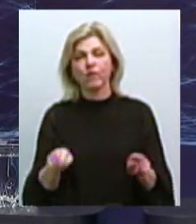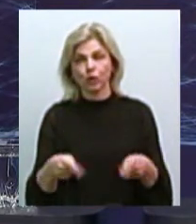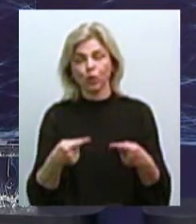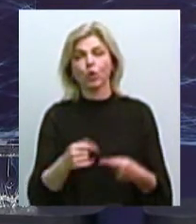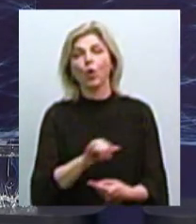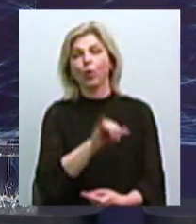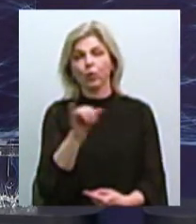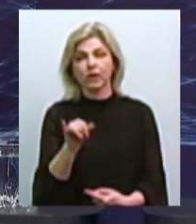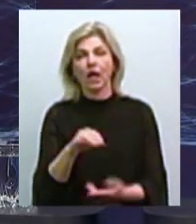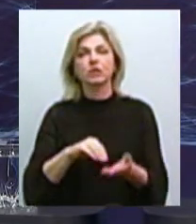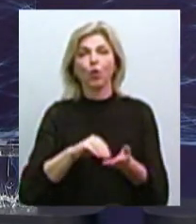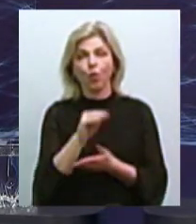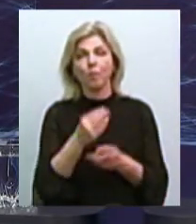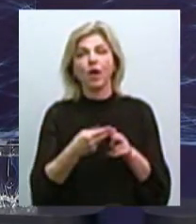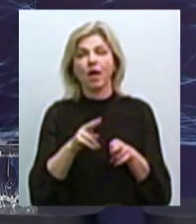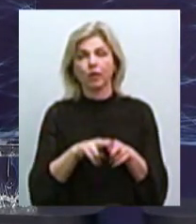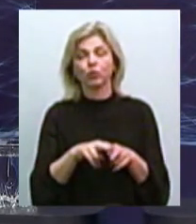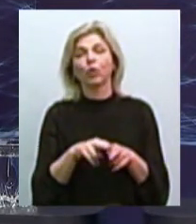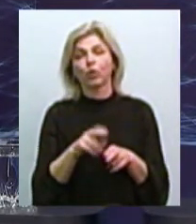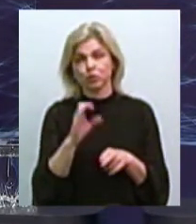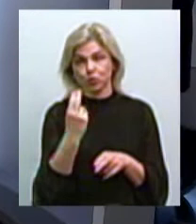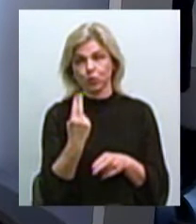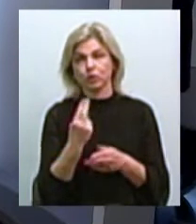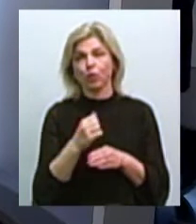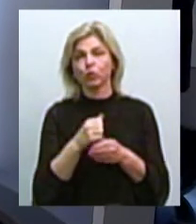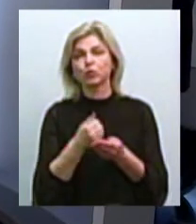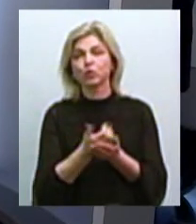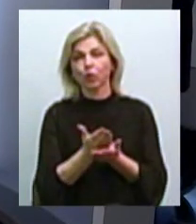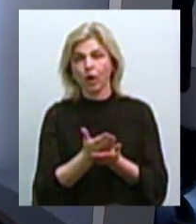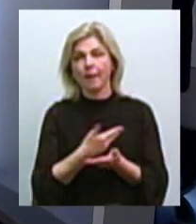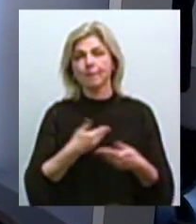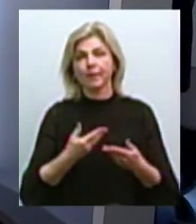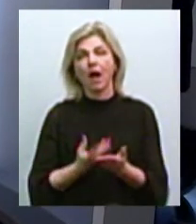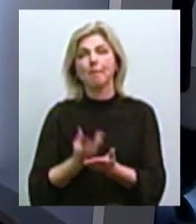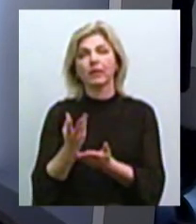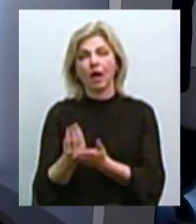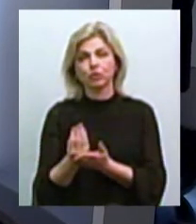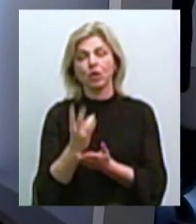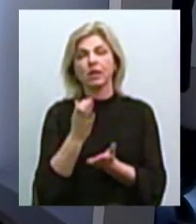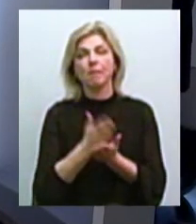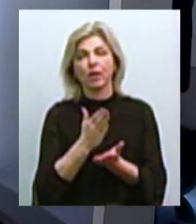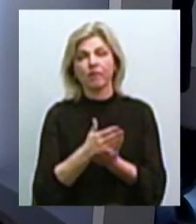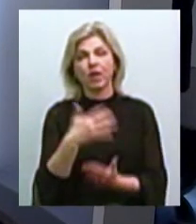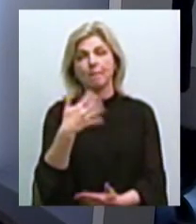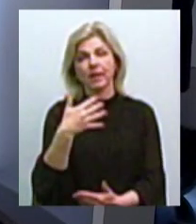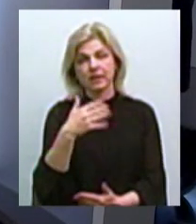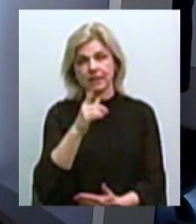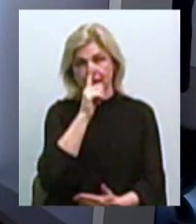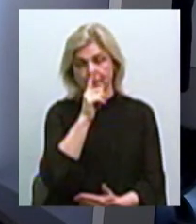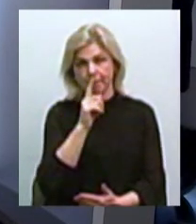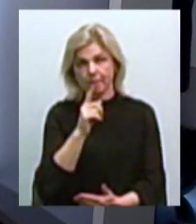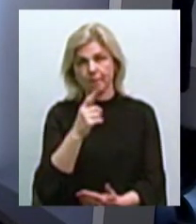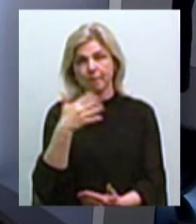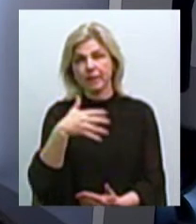них, як закупаємо цю соціальну послугу, і ми їм оплачуємо на перебування 50 в місяць бездомних,